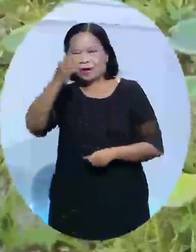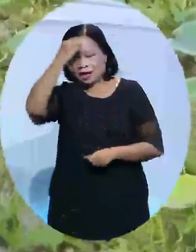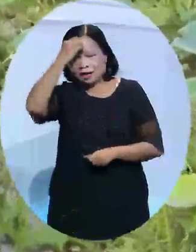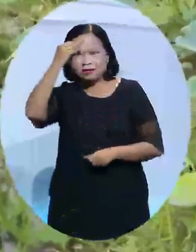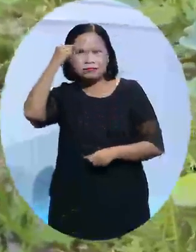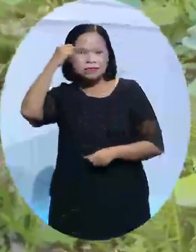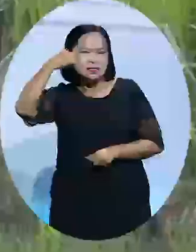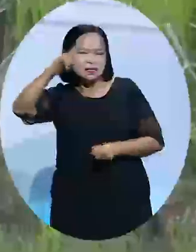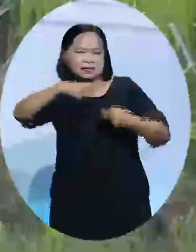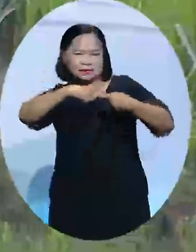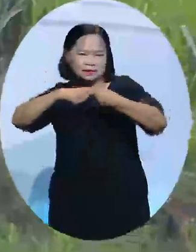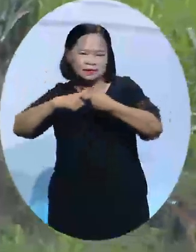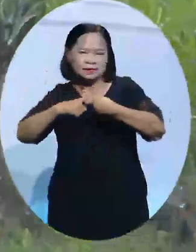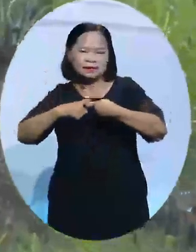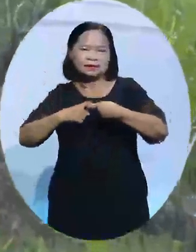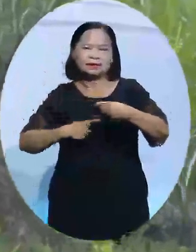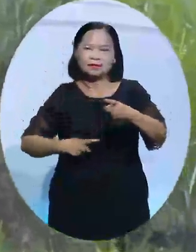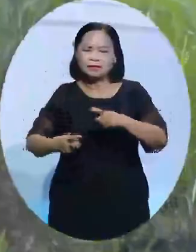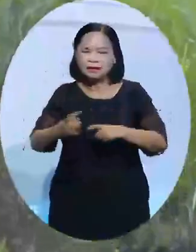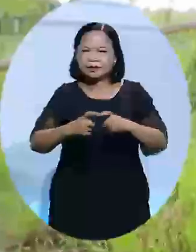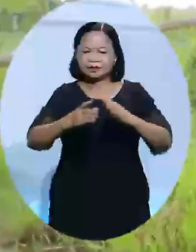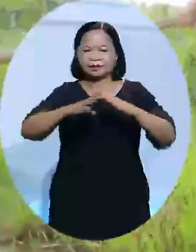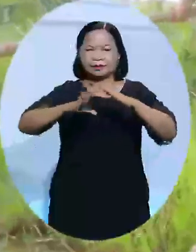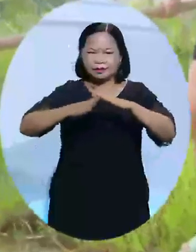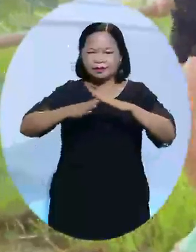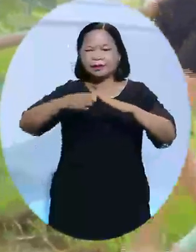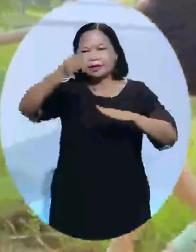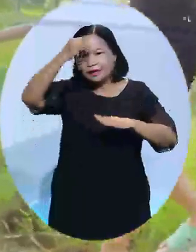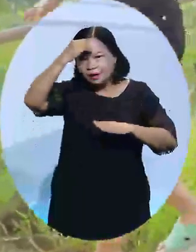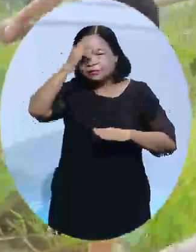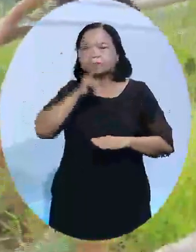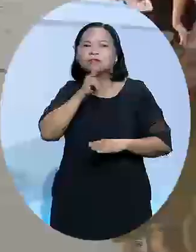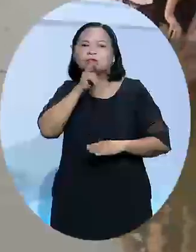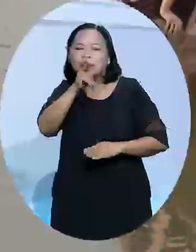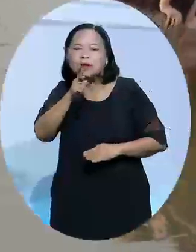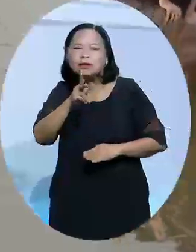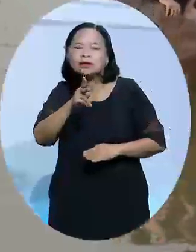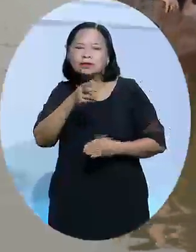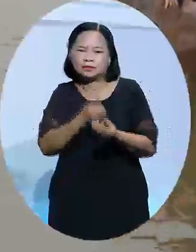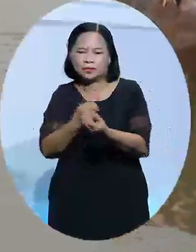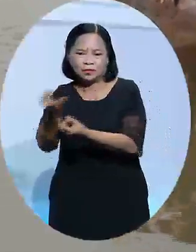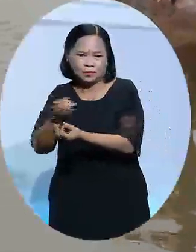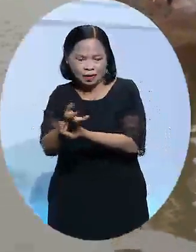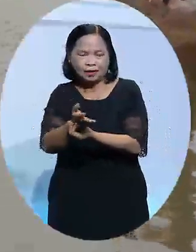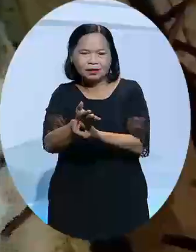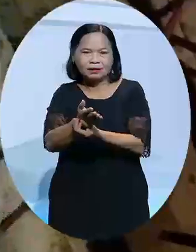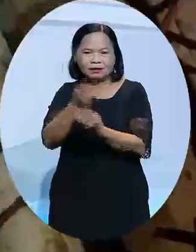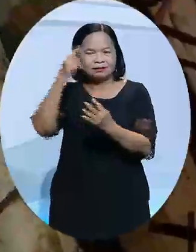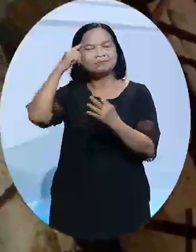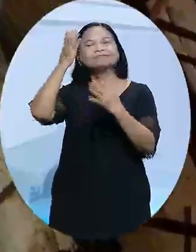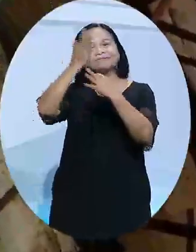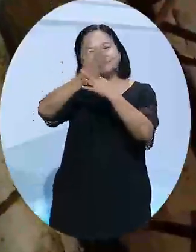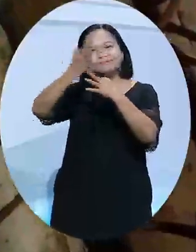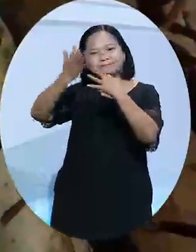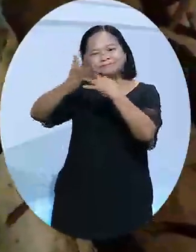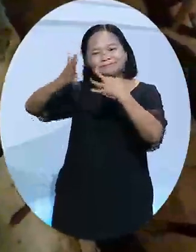dự án, kết nối với các nhà quản trị, các doanh nghiệp để trải nghiệm học hỏi từ môi trường kinh doanh, từ đó phân tích những lợi thế và khó khăn,